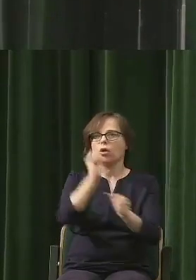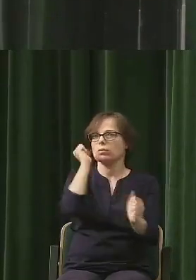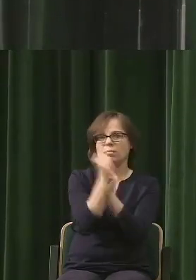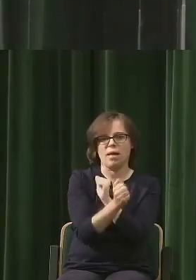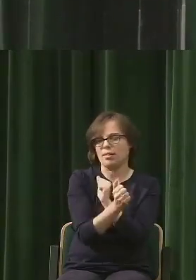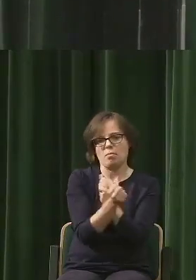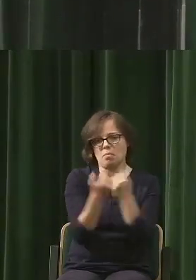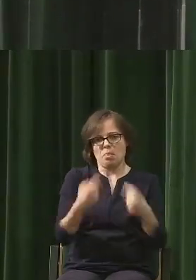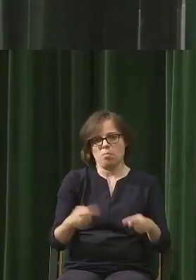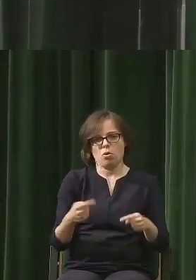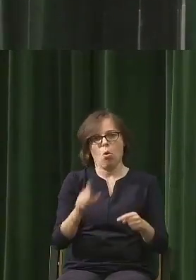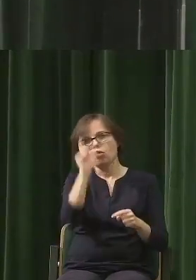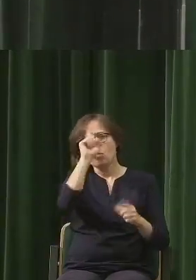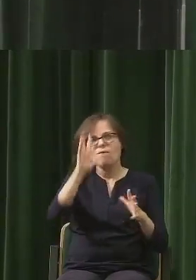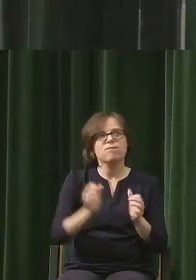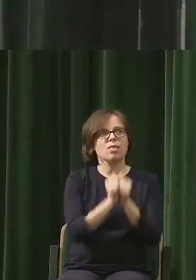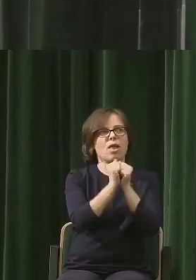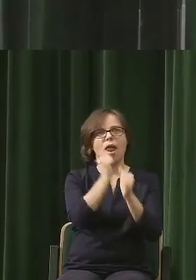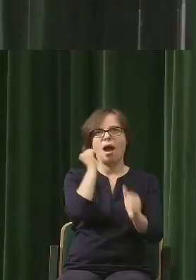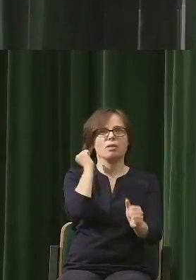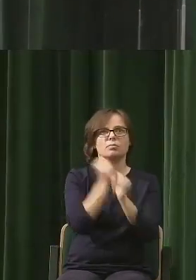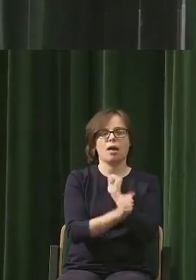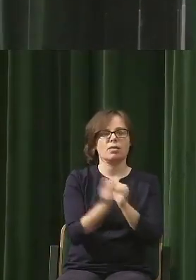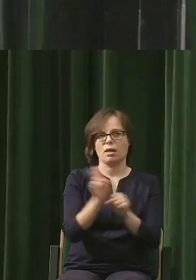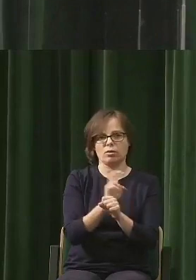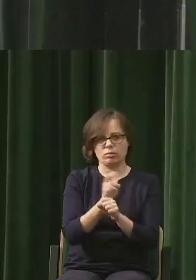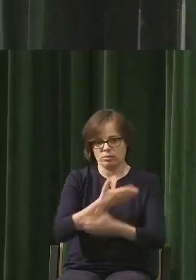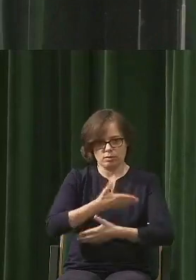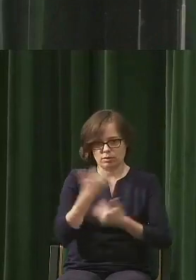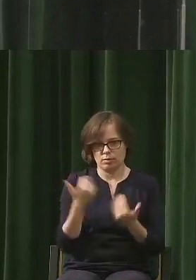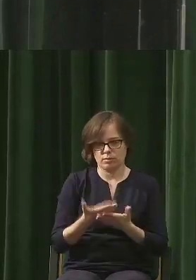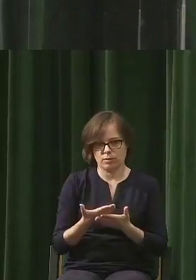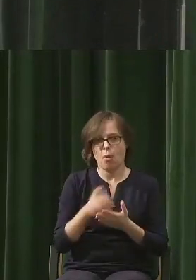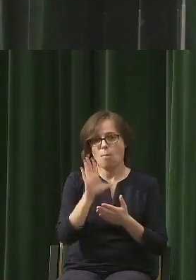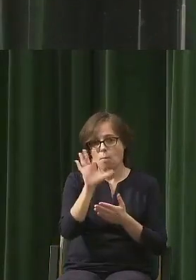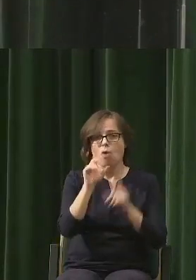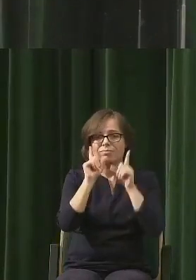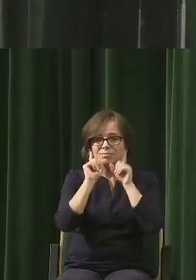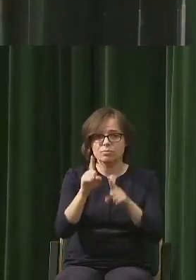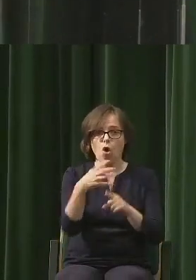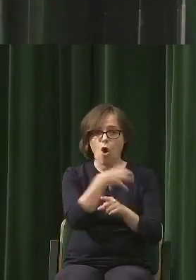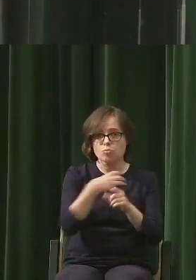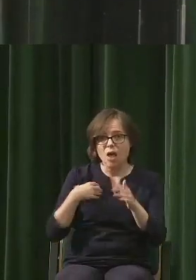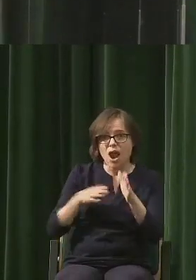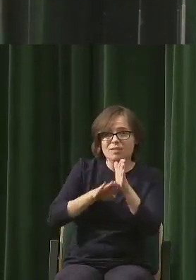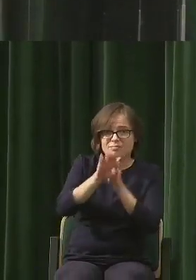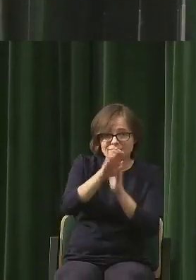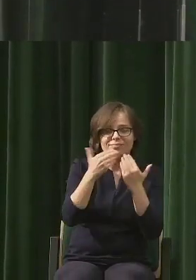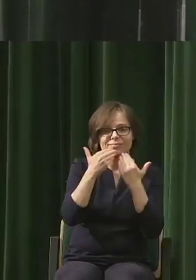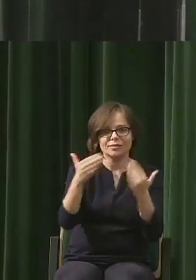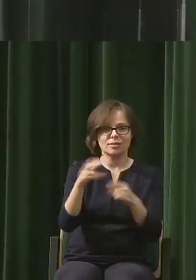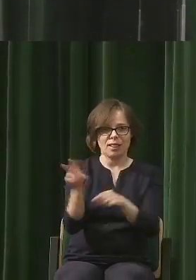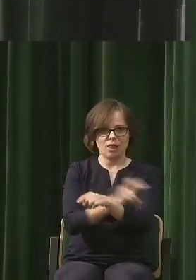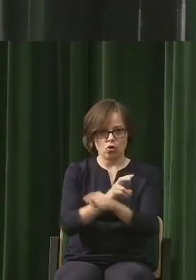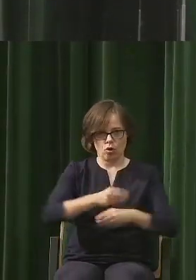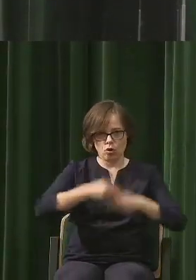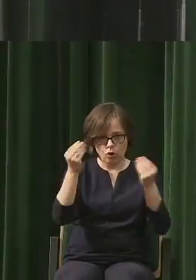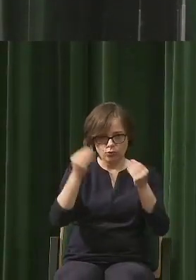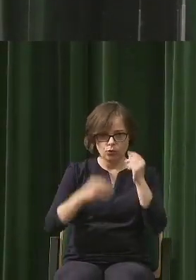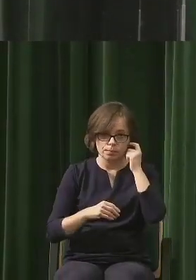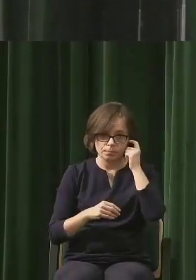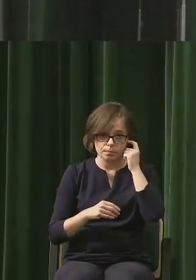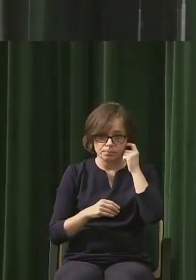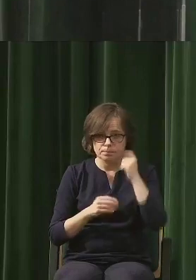technologiczny wynalazek, który by zmieniał to życie, bo tak naprawdę to rozwój technologiczny stoi oczywiście za tym przyspieszeniem gigantycznym rozwoju gospodarczego.